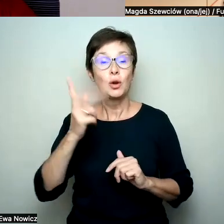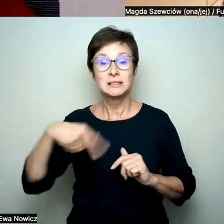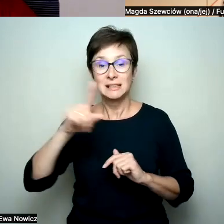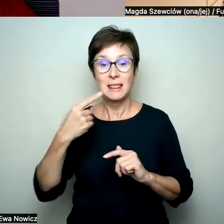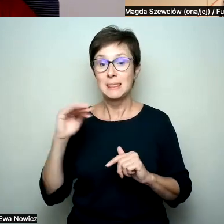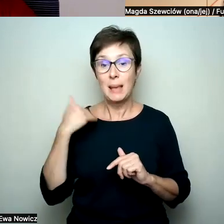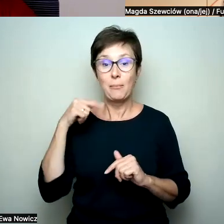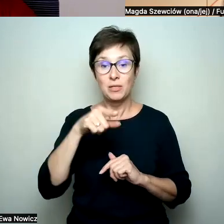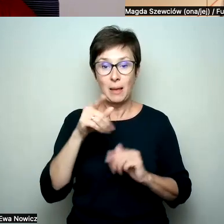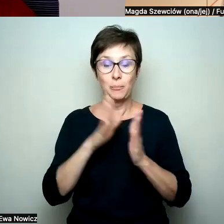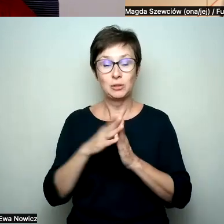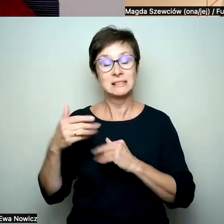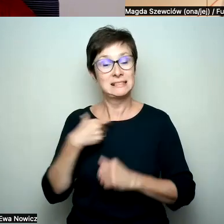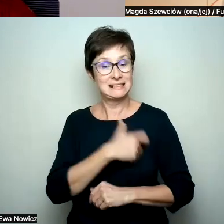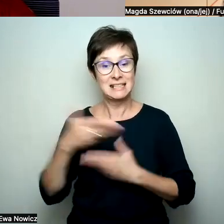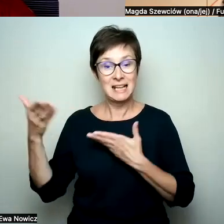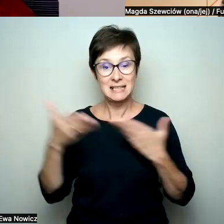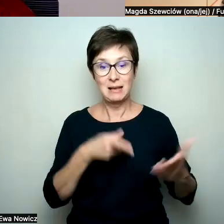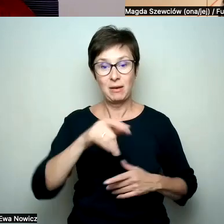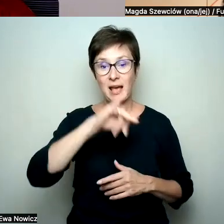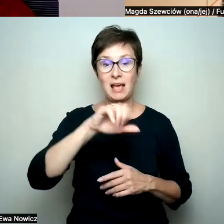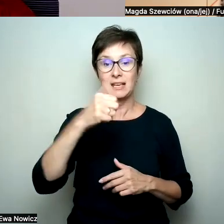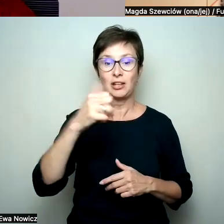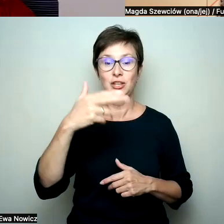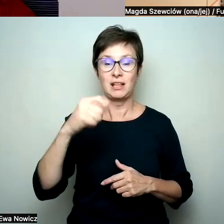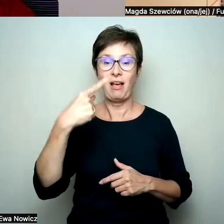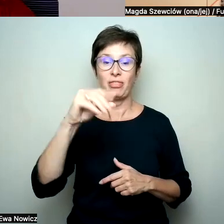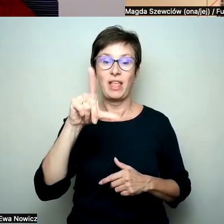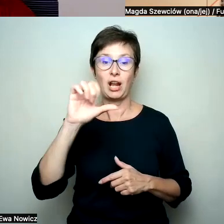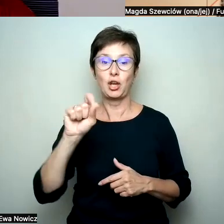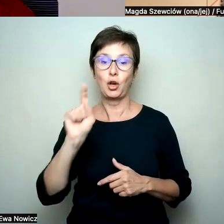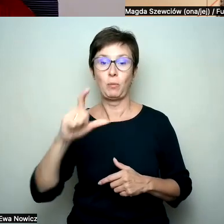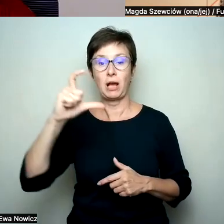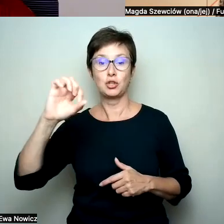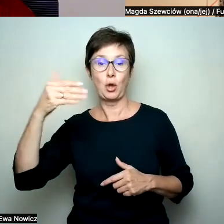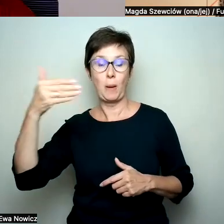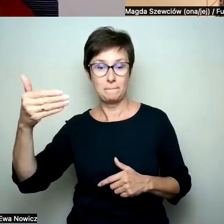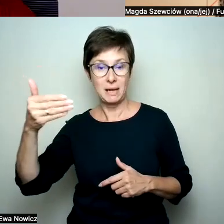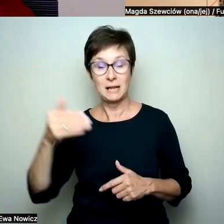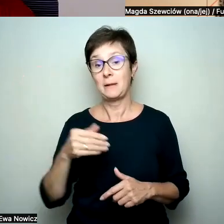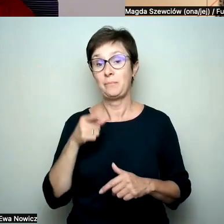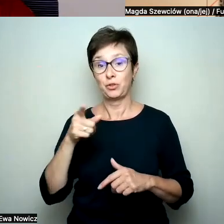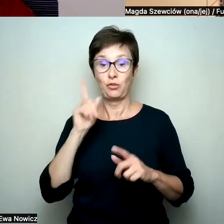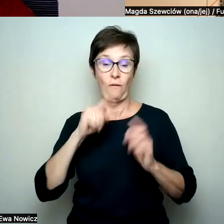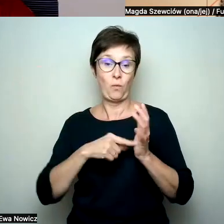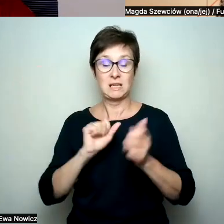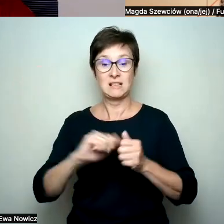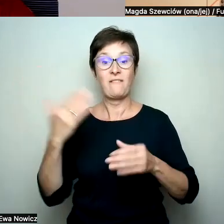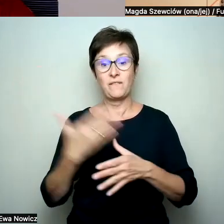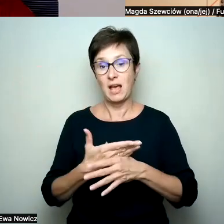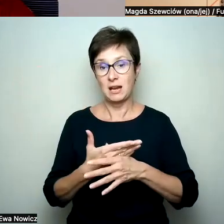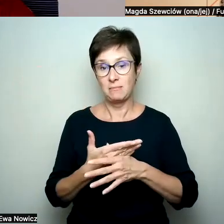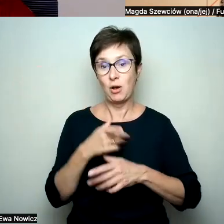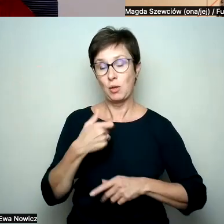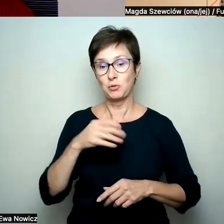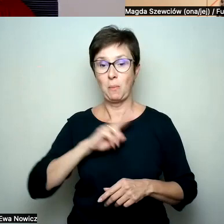tam, to bardzo serdecznie zapraszam na janinadaily.com. I to jest właściwie firma i bardzo mi się podoba